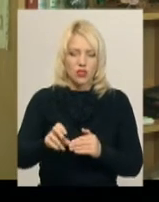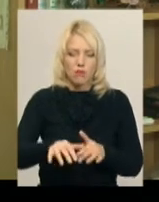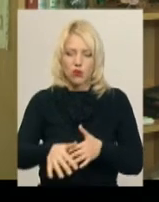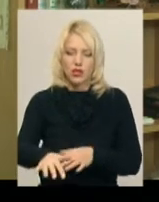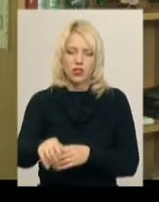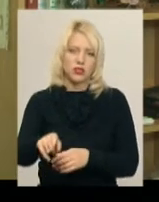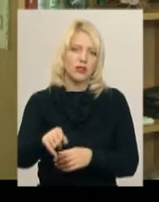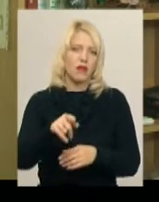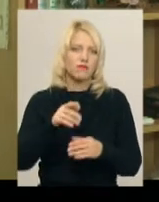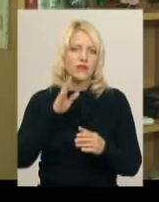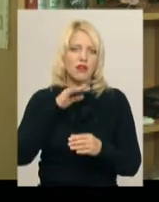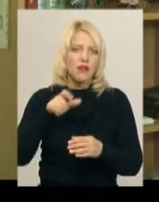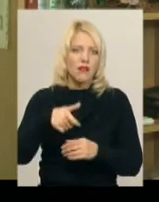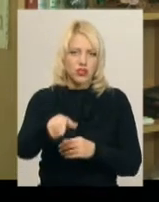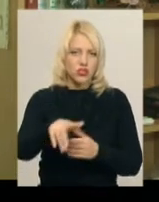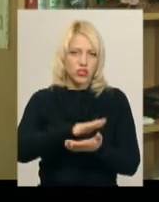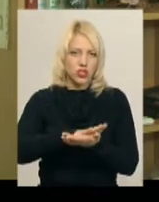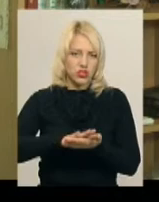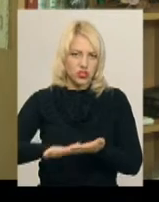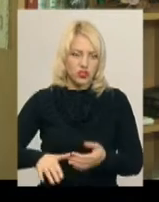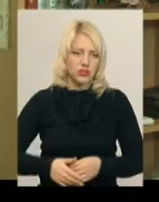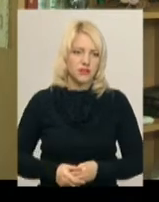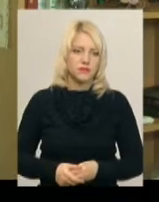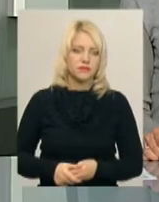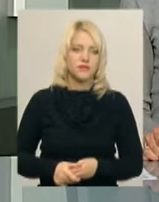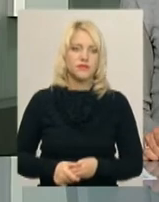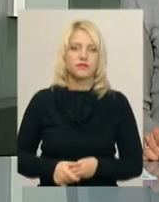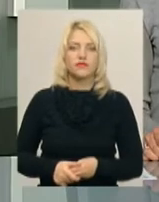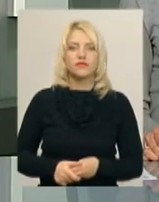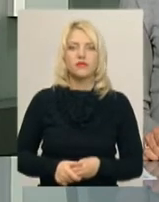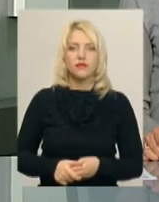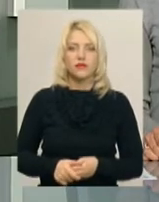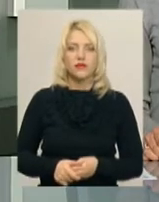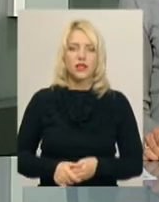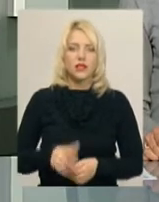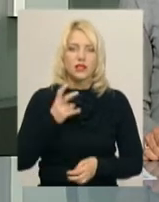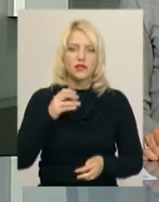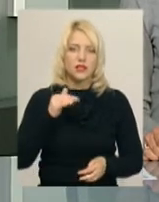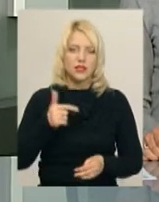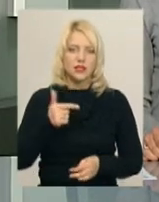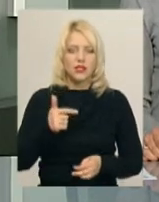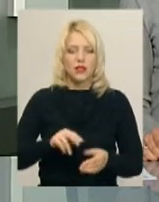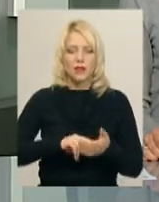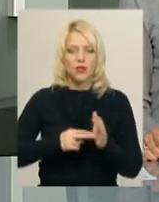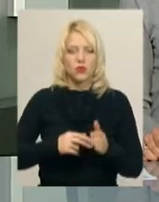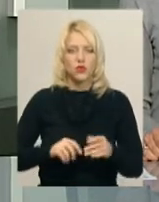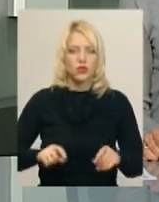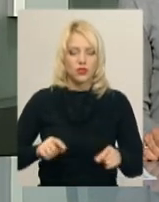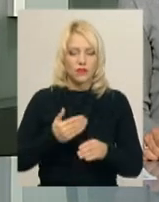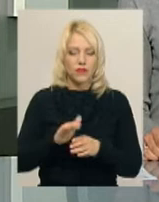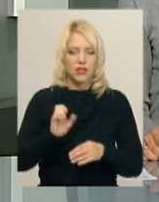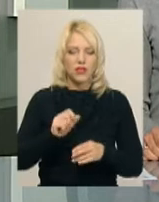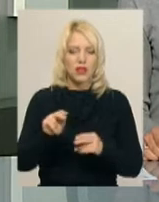змін природного стану вод на той час не виявлено. 200 тисяч гривень планують виділити на ремонт